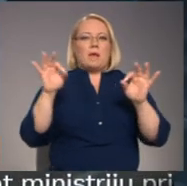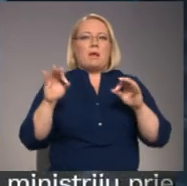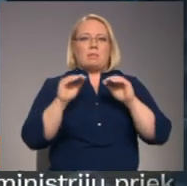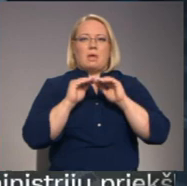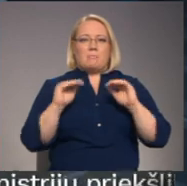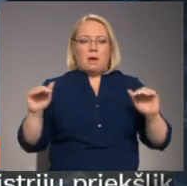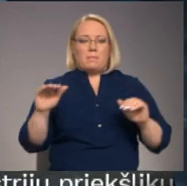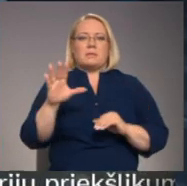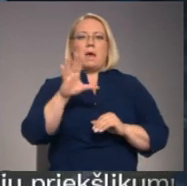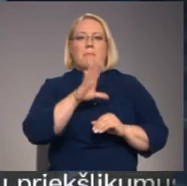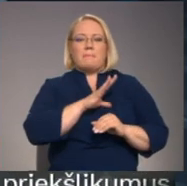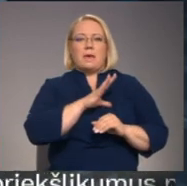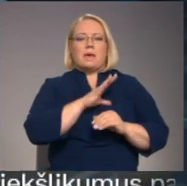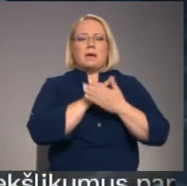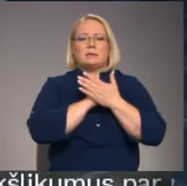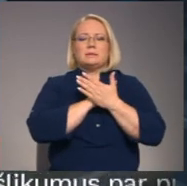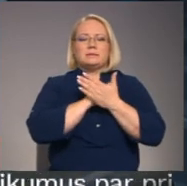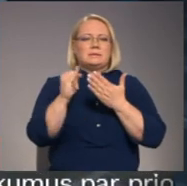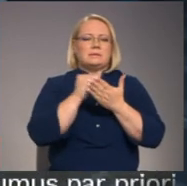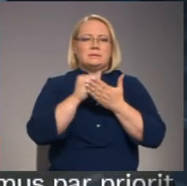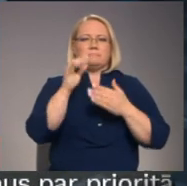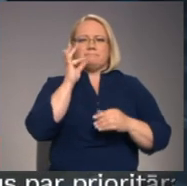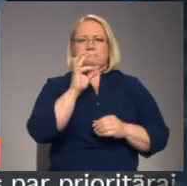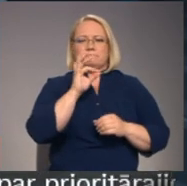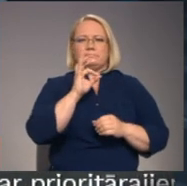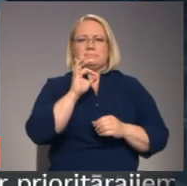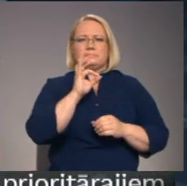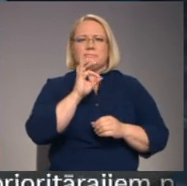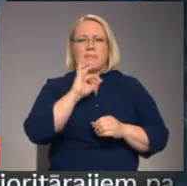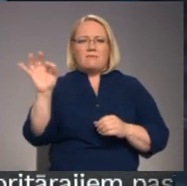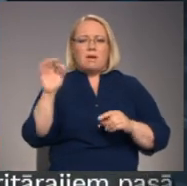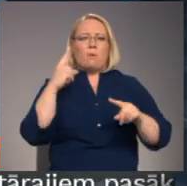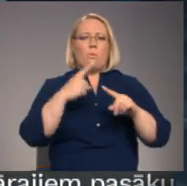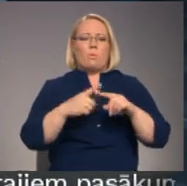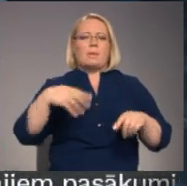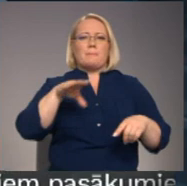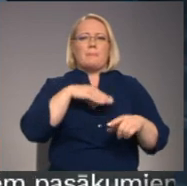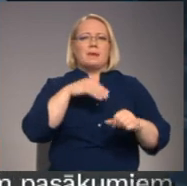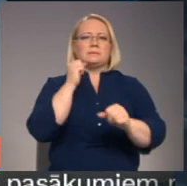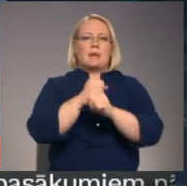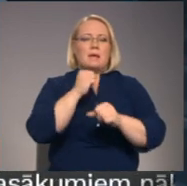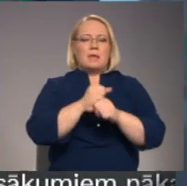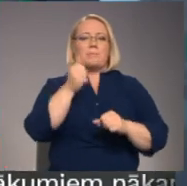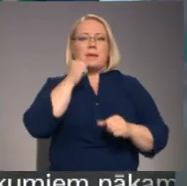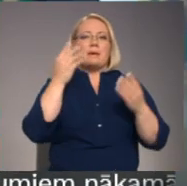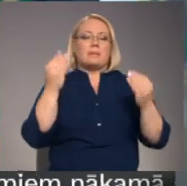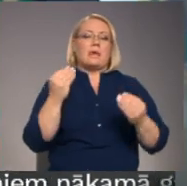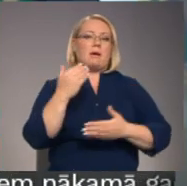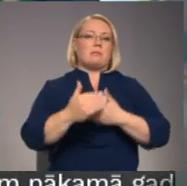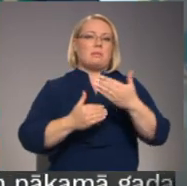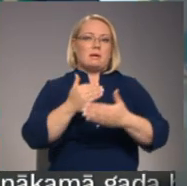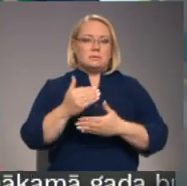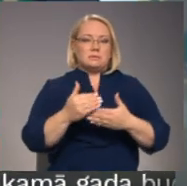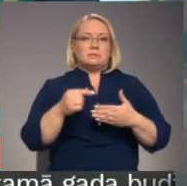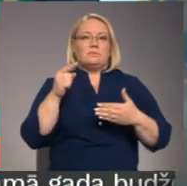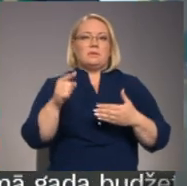bija totāla dezinfekcija un mēs strādājam savā ikdienas režīmā. Dezinficētā